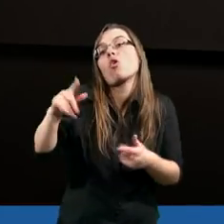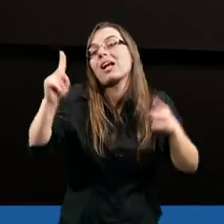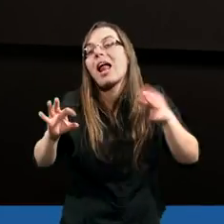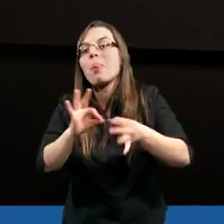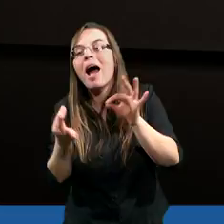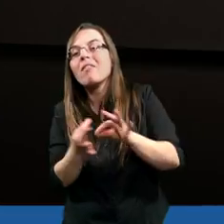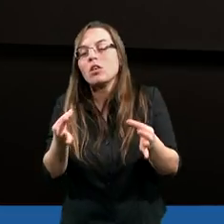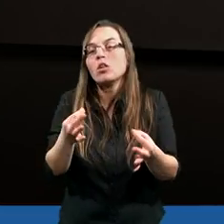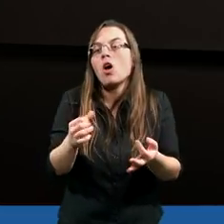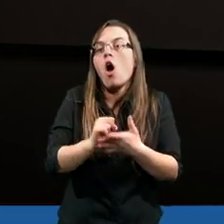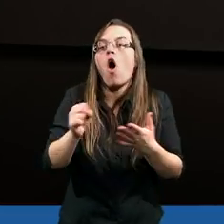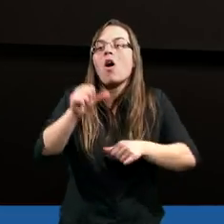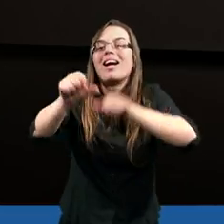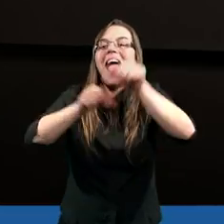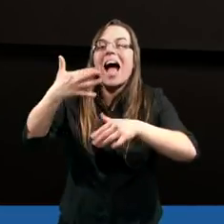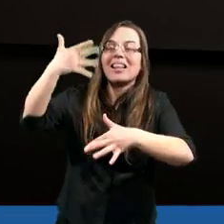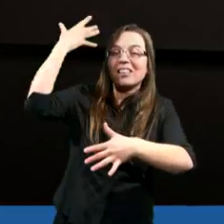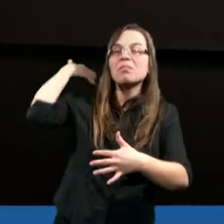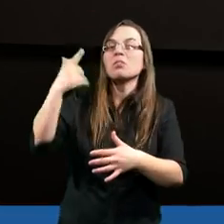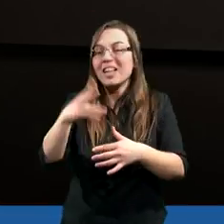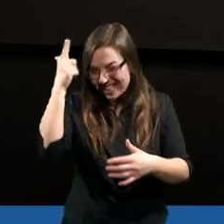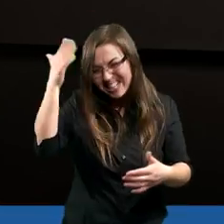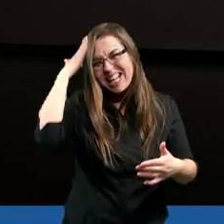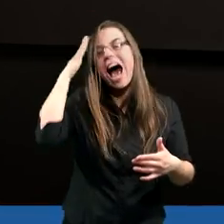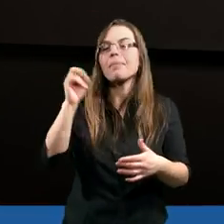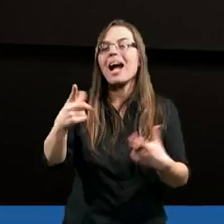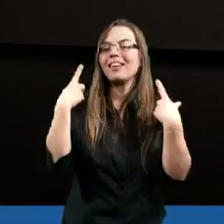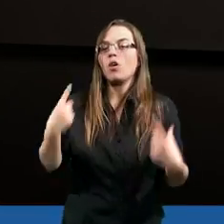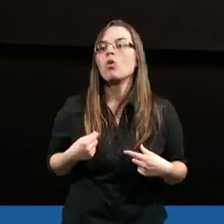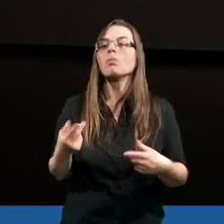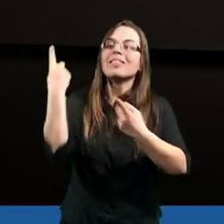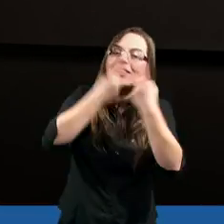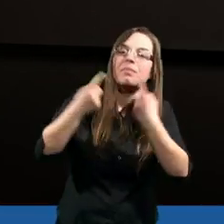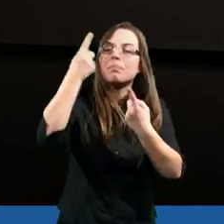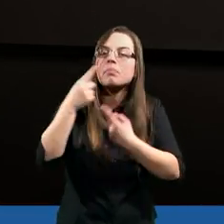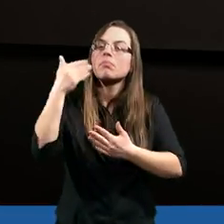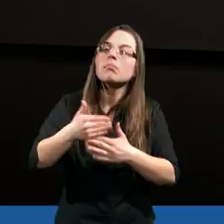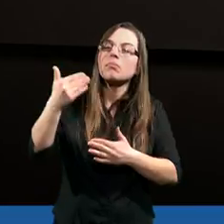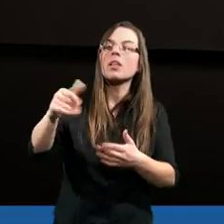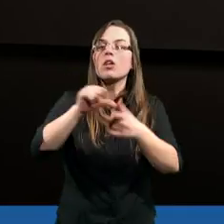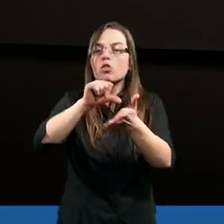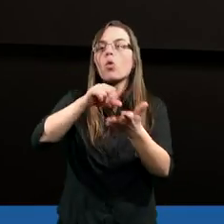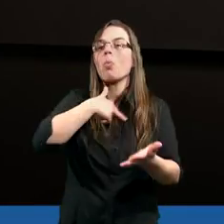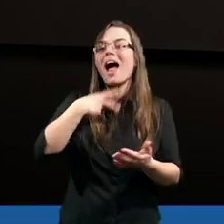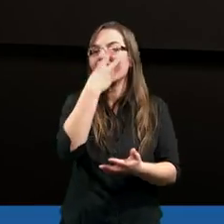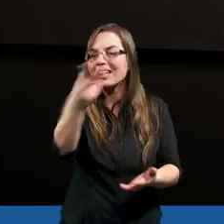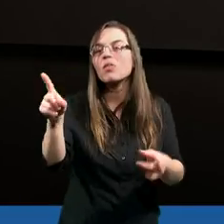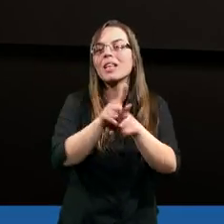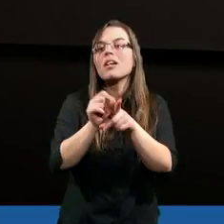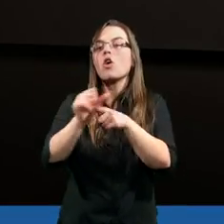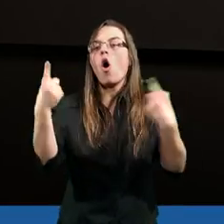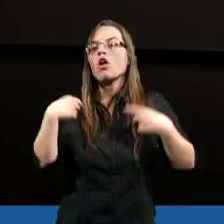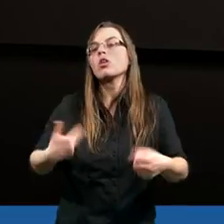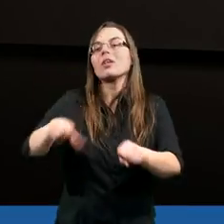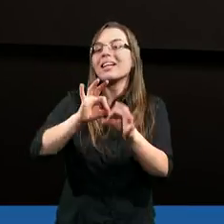nawet może od lat, bo osobiście znam takie osoby. Ale są wśród naszych widzów także takie osoby,